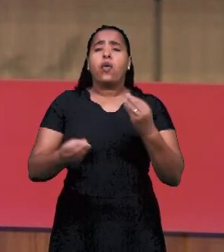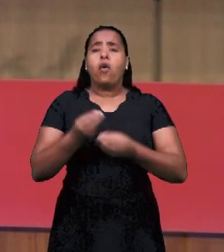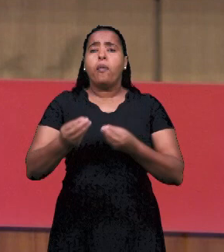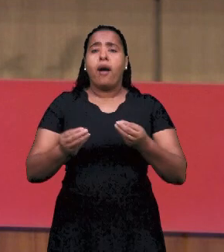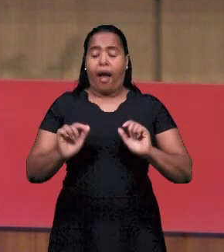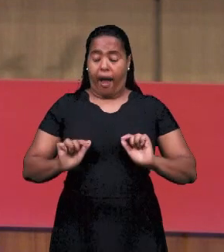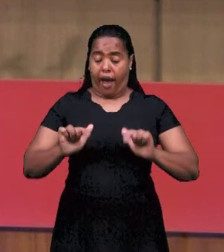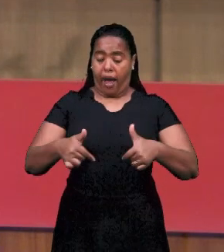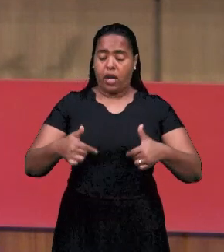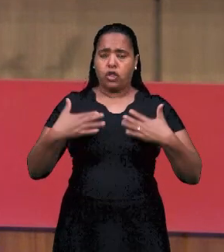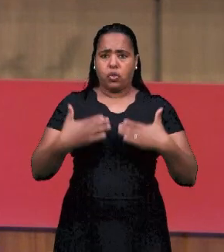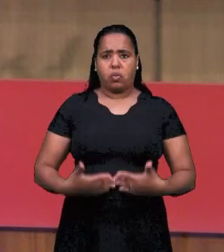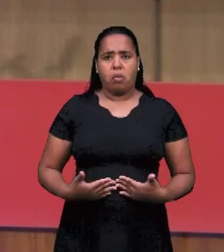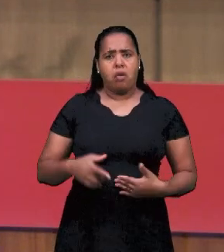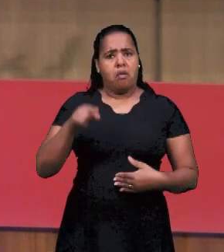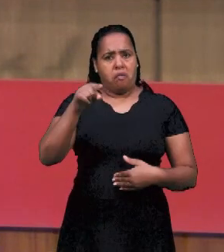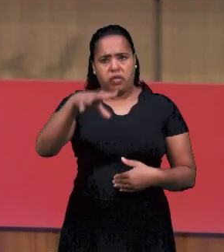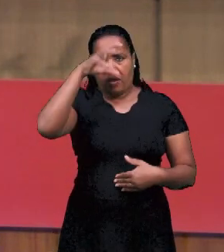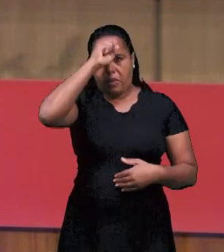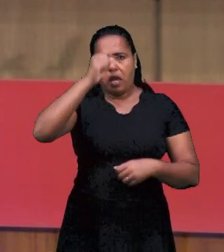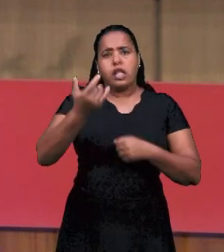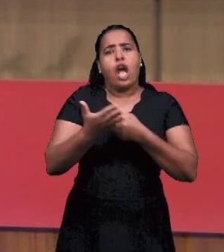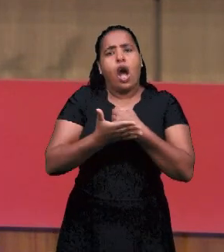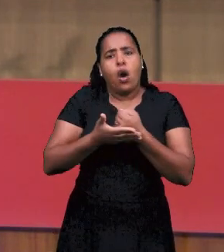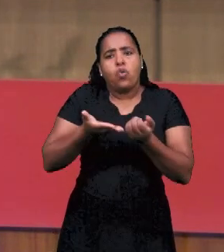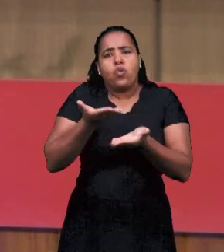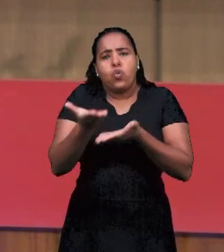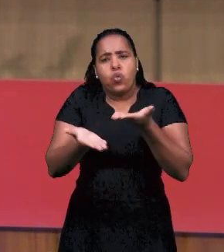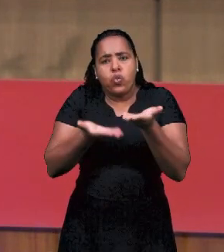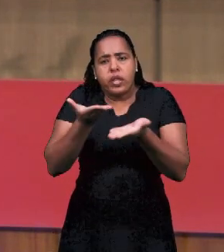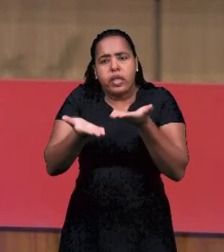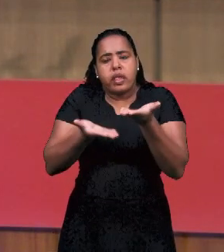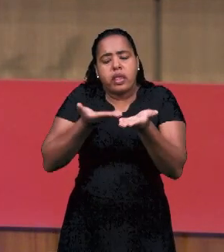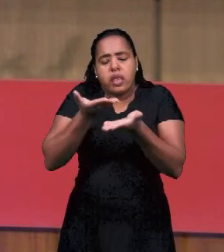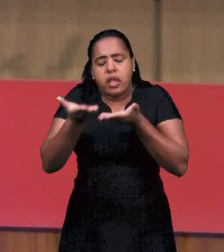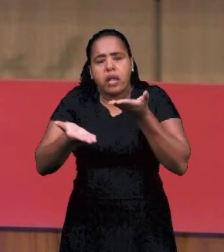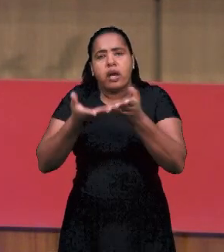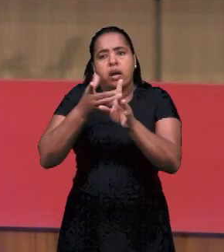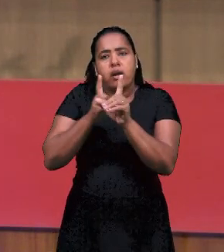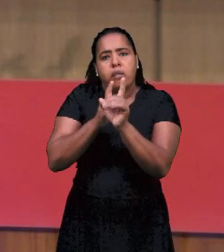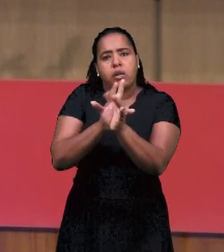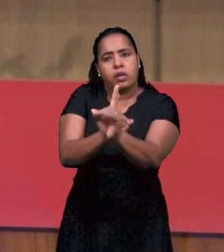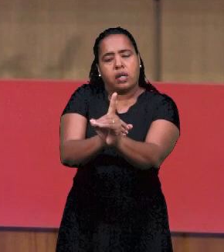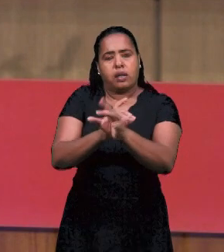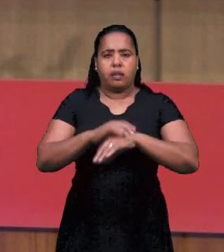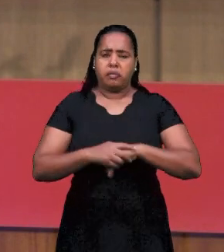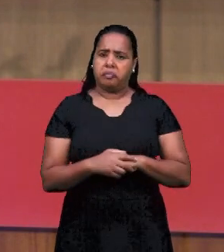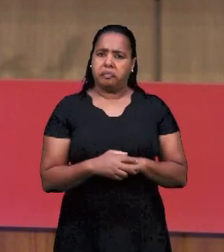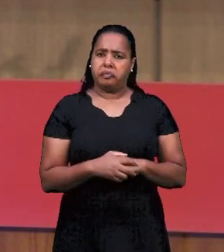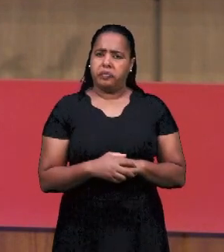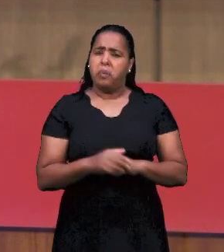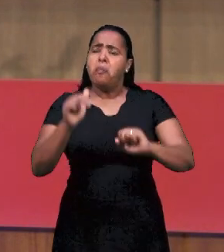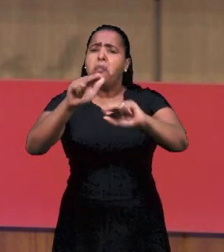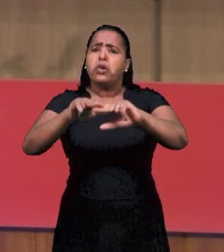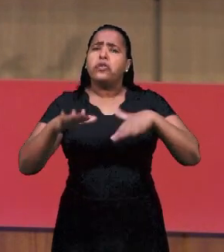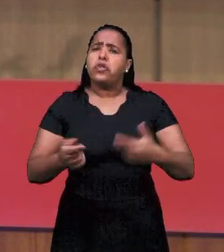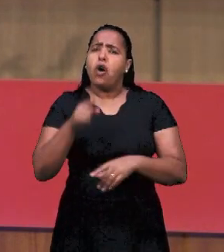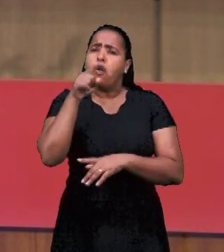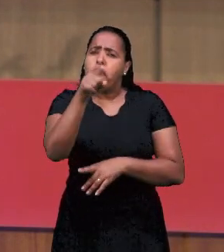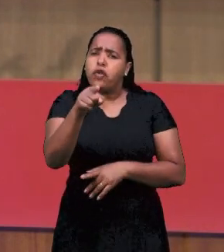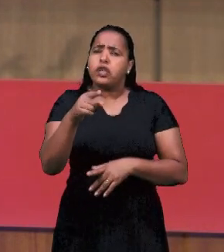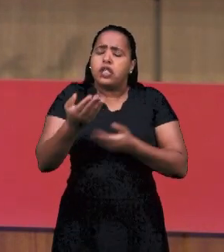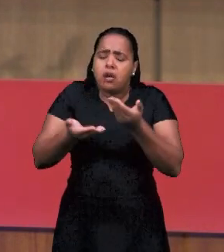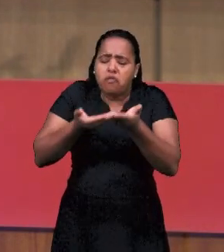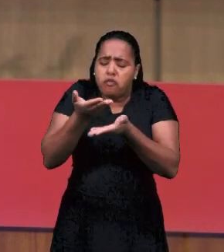Итак, что ты делаешь, когда ты действуешь в теле? Ты научаешься ревновать о доктрине. Заботиться. Да?